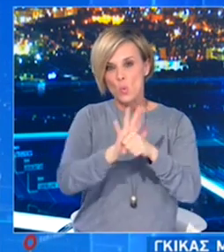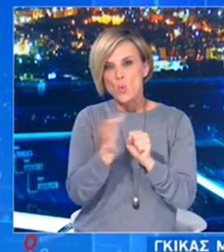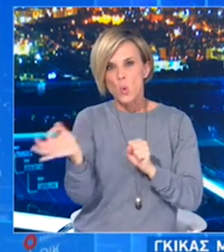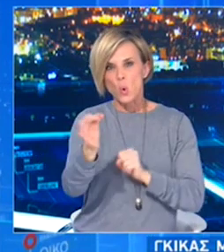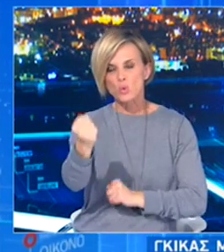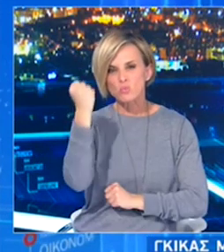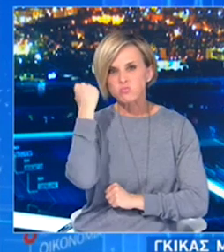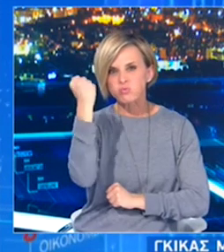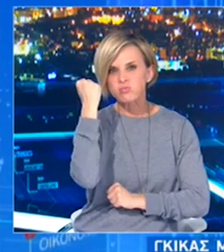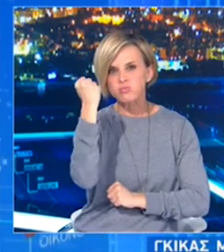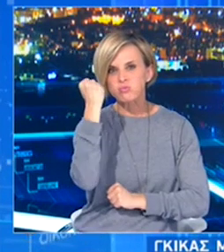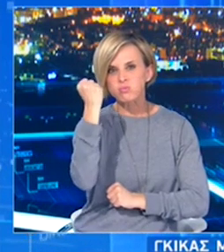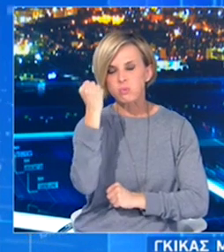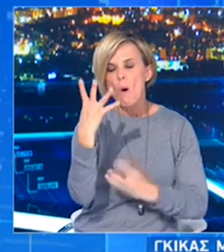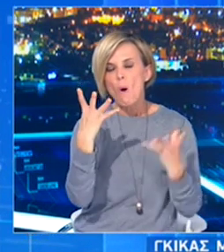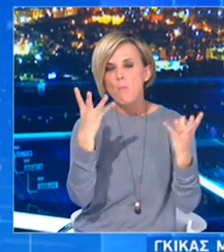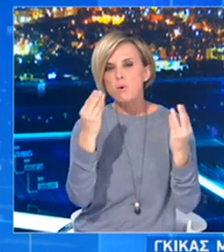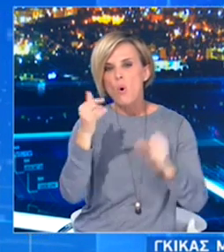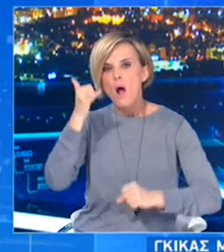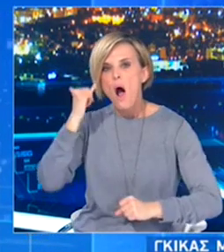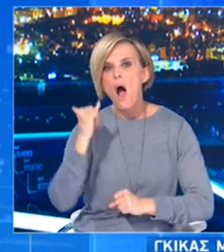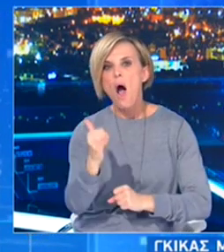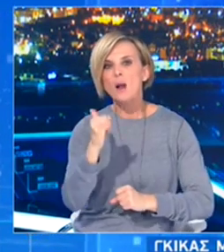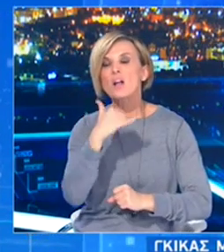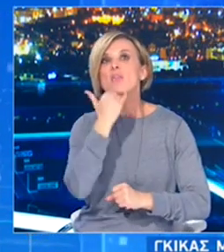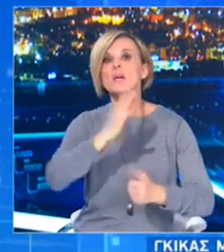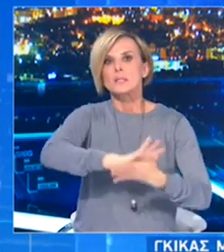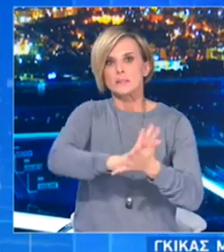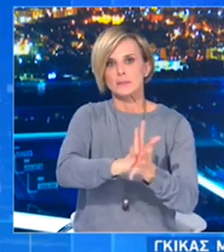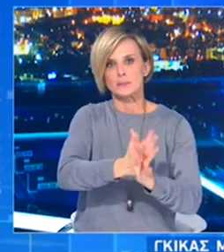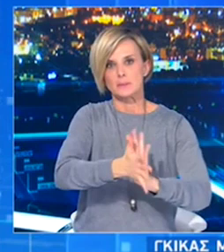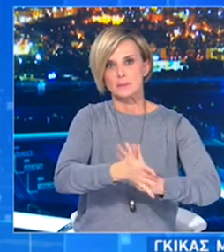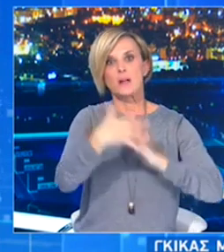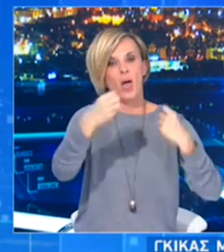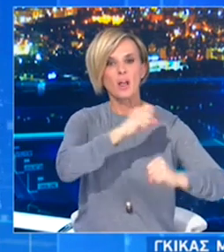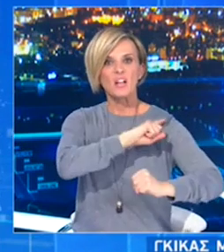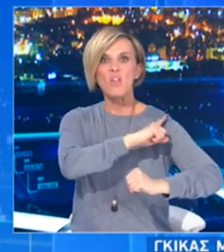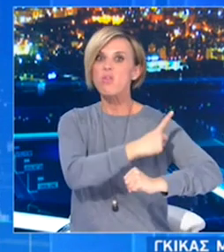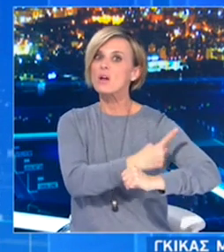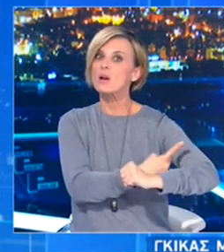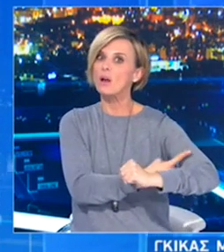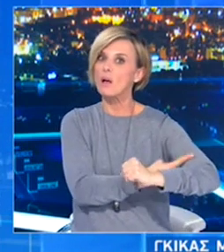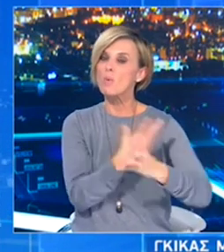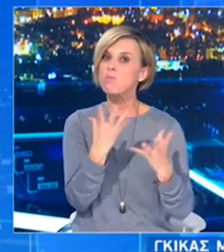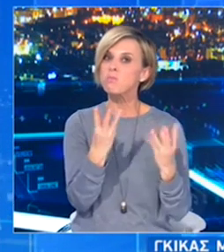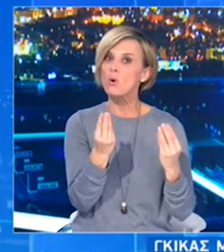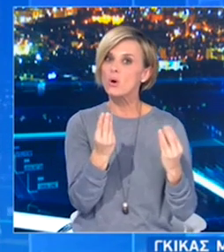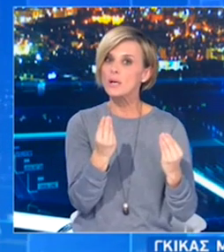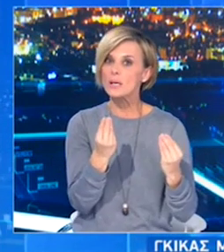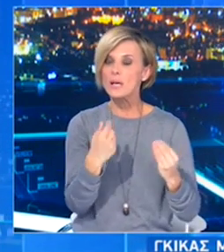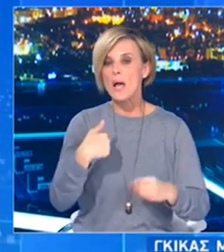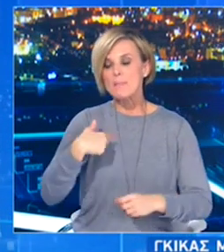λίμωξη όσο και ο εμβολιασμός να προστατεύει για μεγάλο χρονικό διάστημα. Ικανό ώστε να μπορούμε να